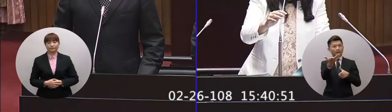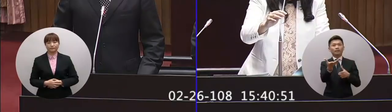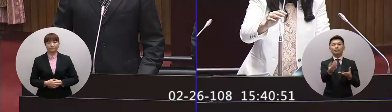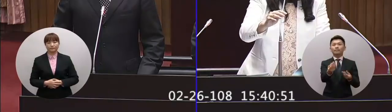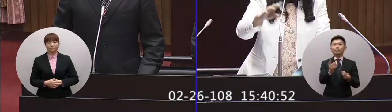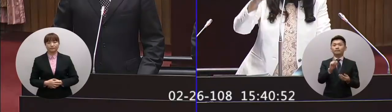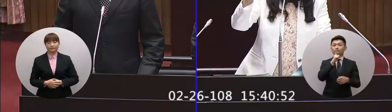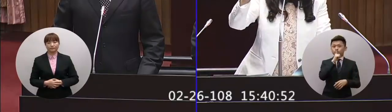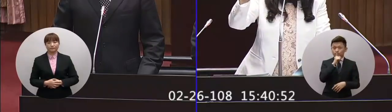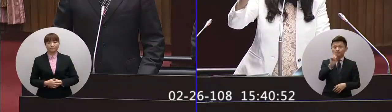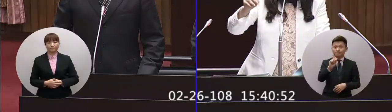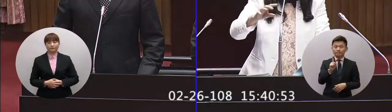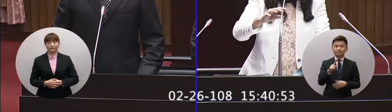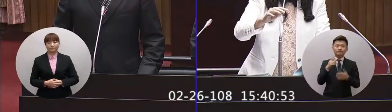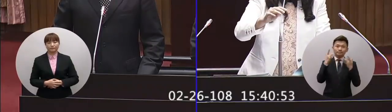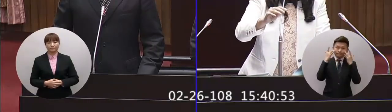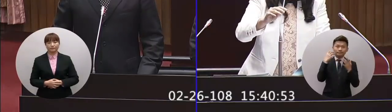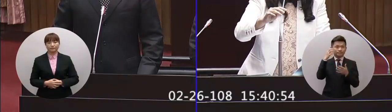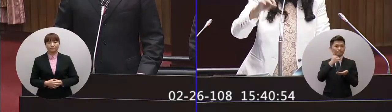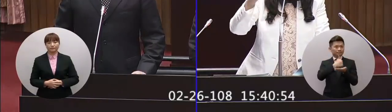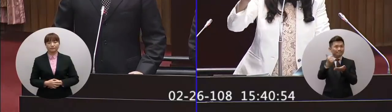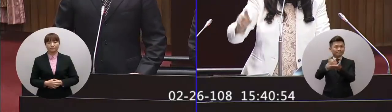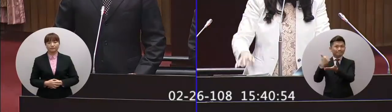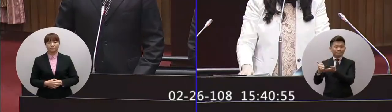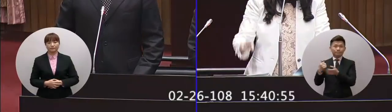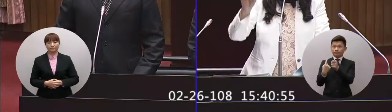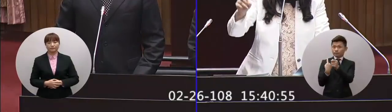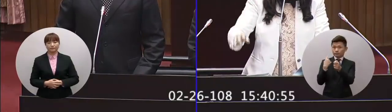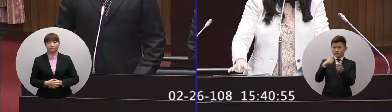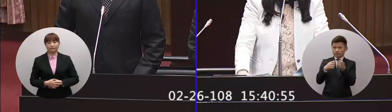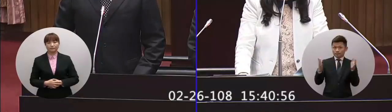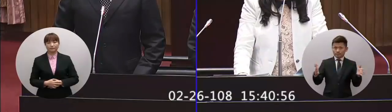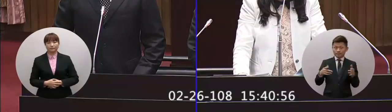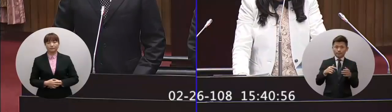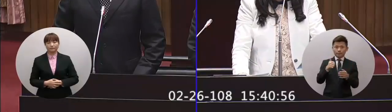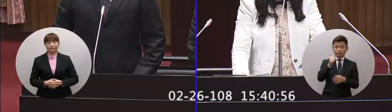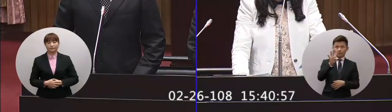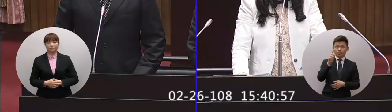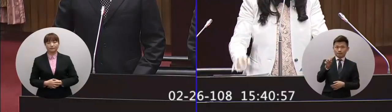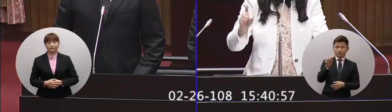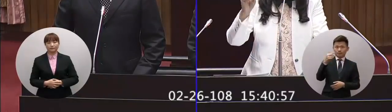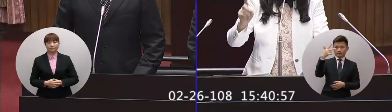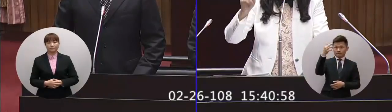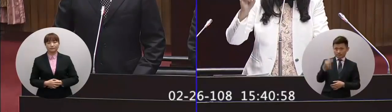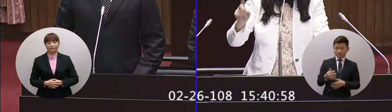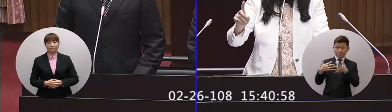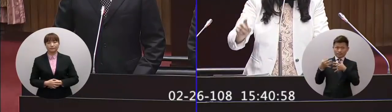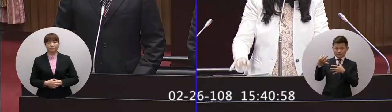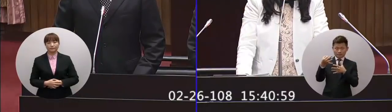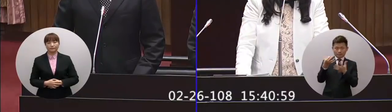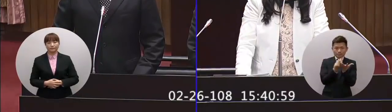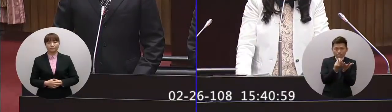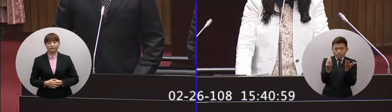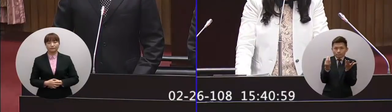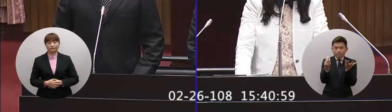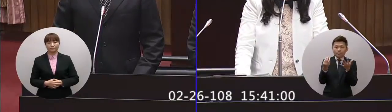人的事情是什麼我們的農產品外銷出口去年一整年突破了54.7億美元其中生鮮水